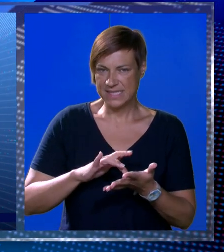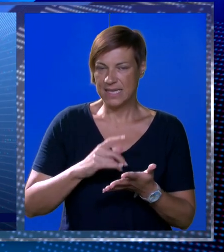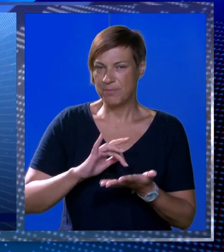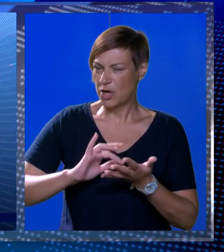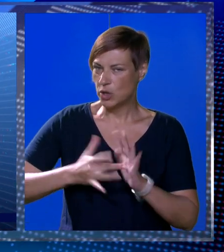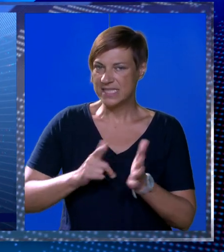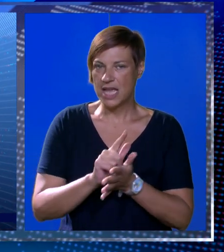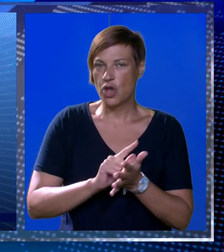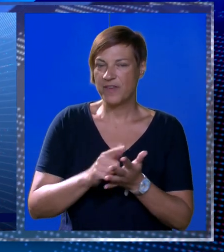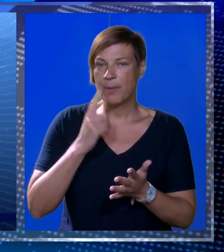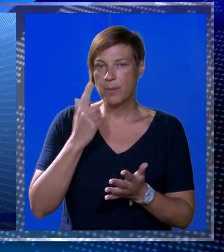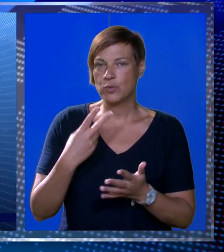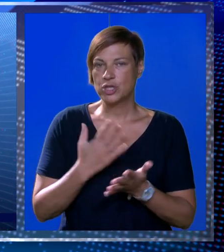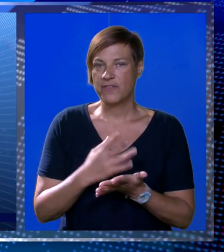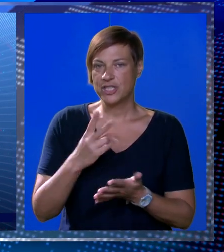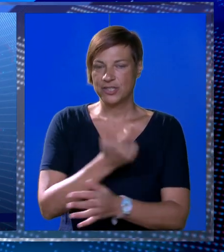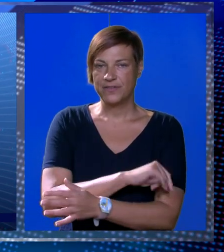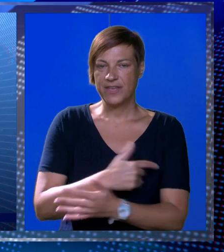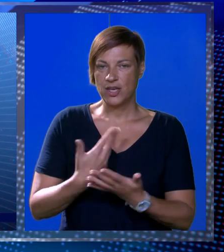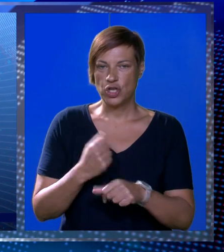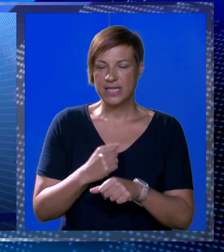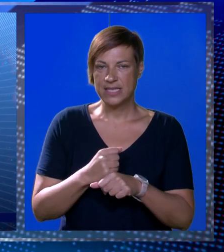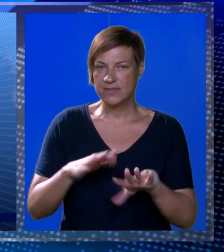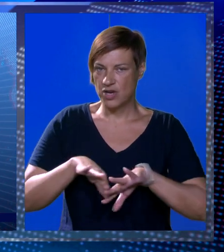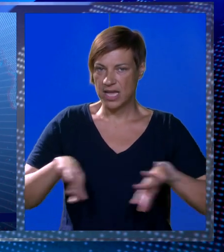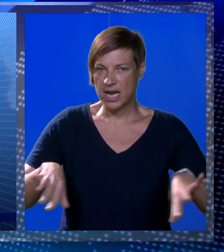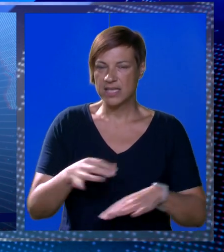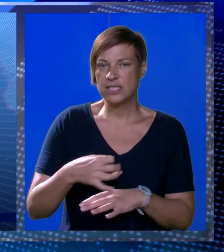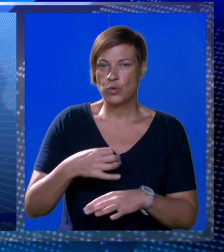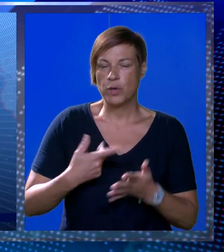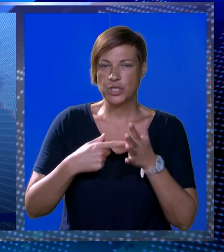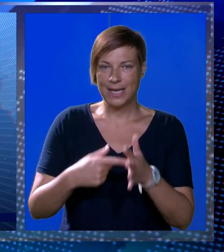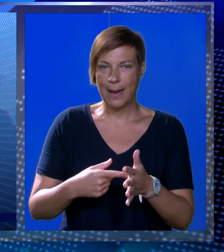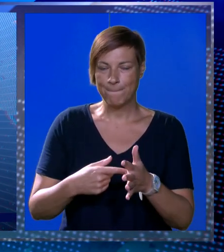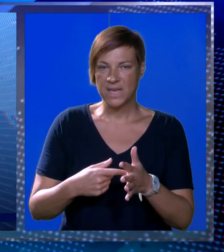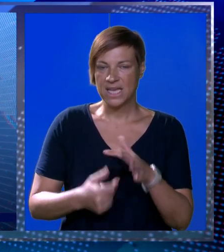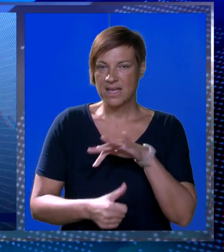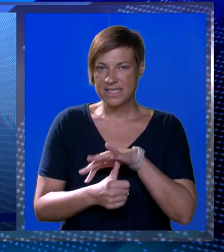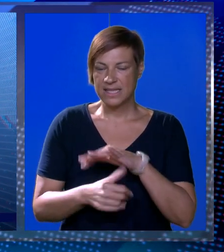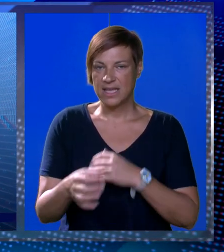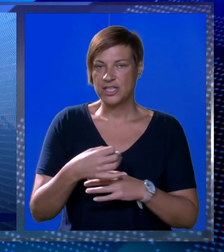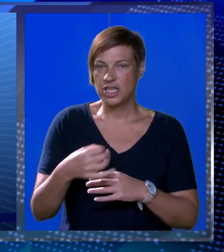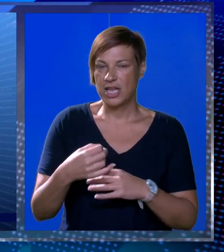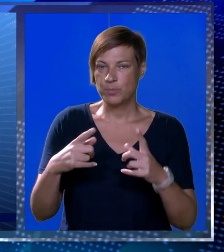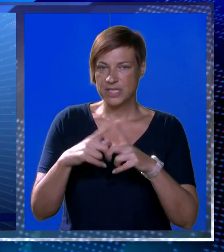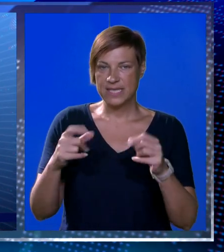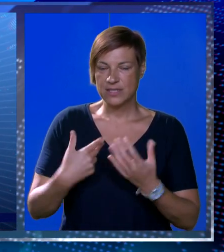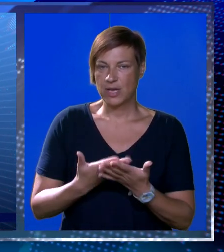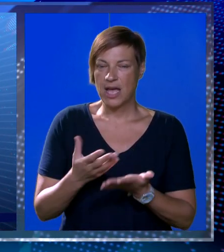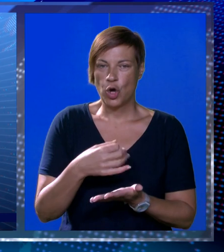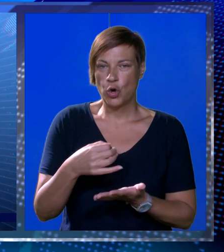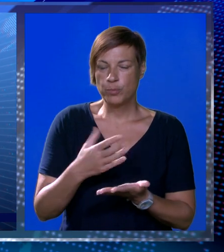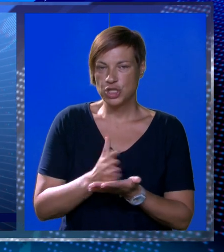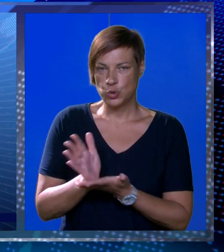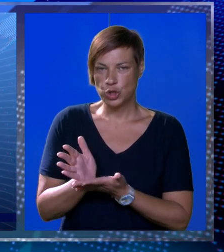koji cijelo vrijeme pokušava već dvije godine stvoriti razdor u općini i prikazati načelnika i općinske institucije